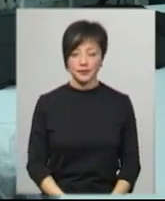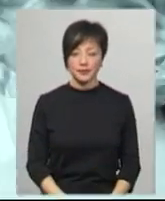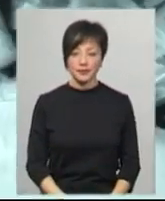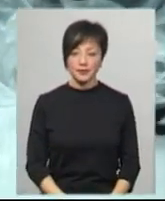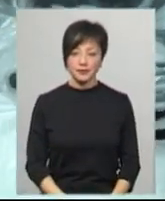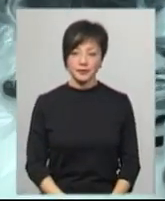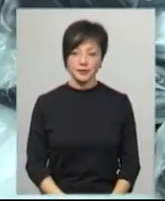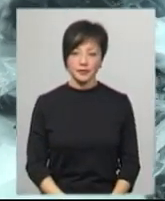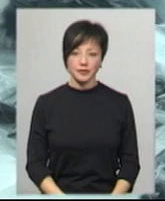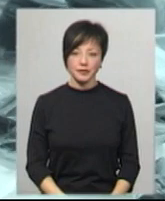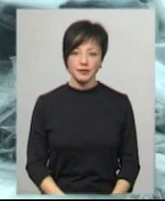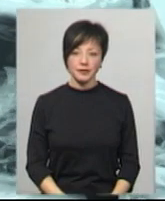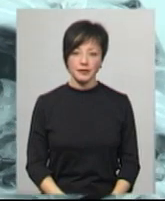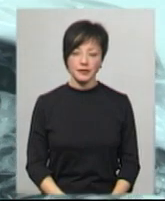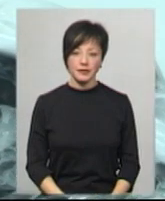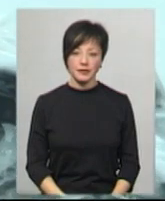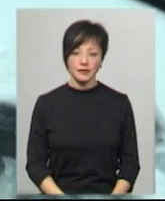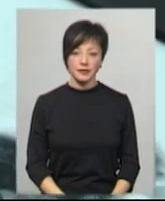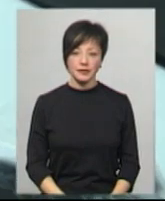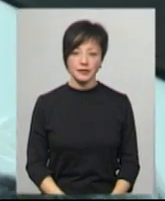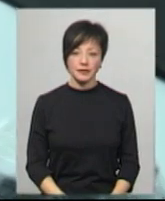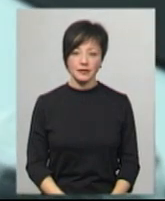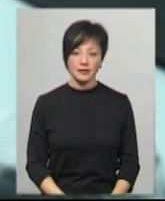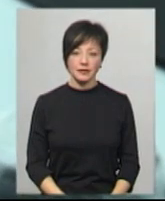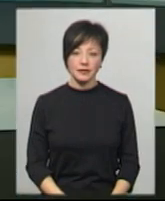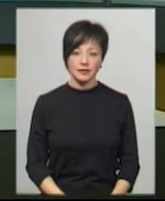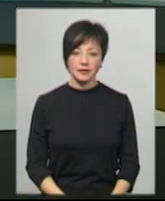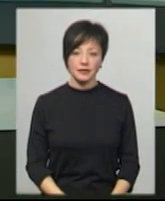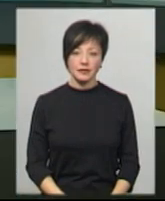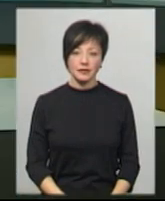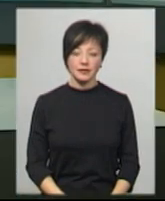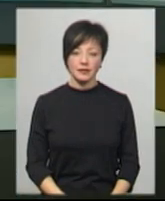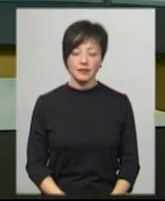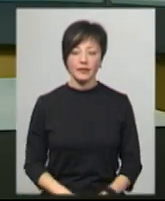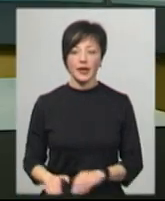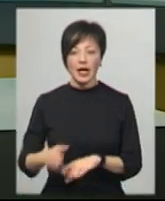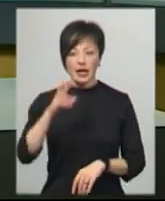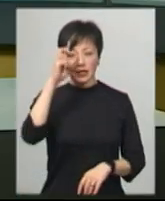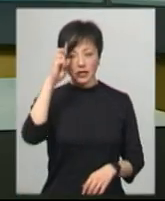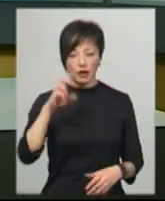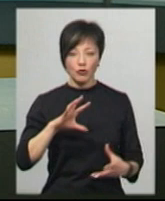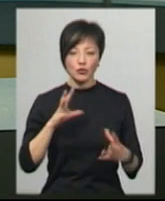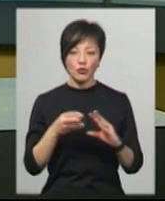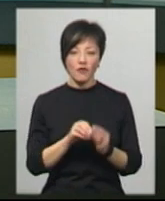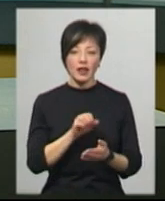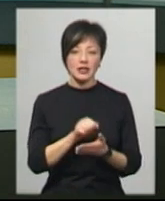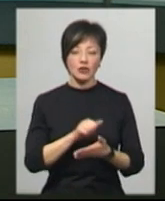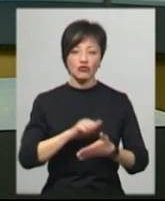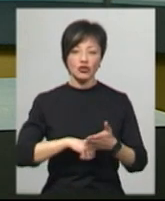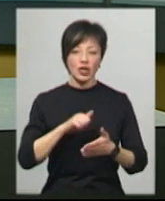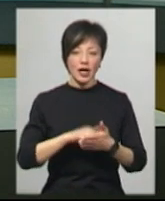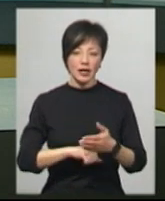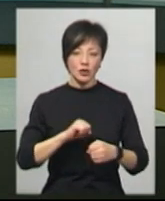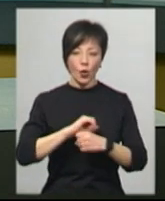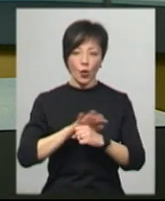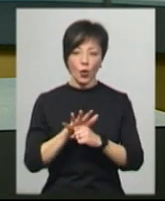Неля Шпулак, Іван Мовчан, новини на Суспільному, Хмельницький. Державну підсумкову атестацію через коронавірус